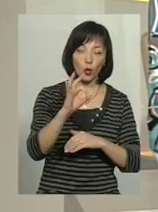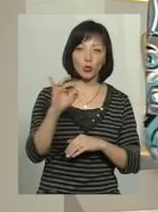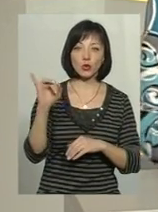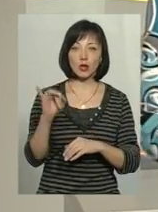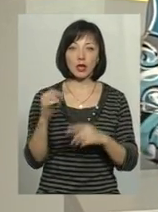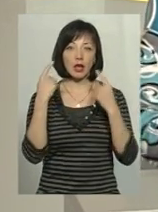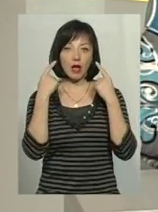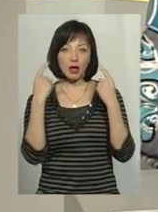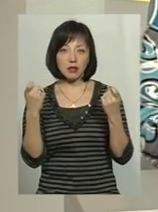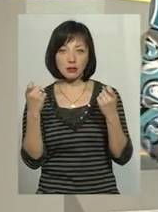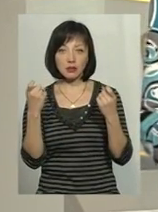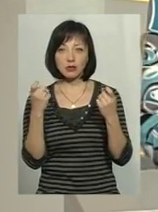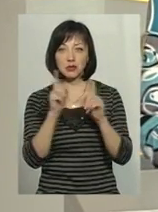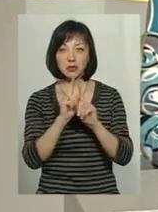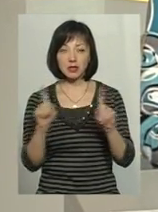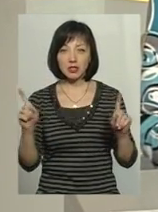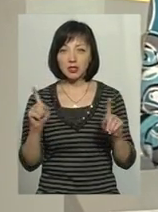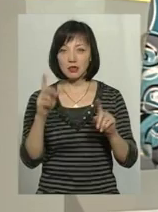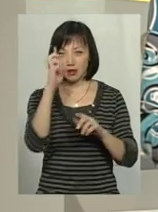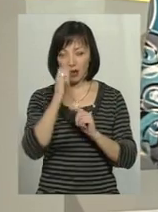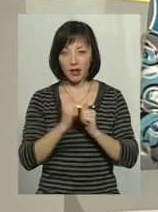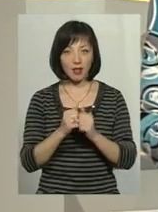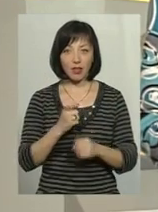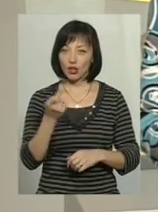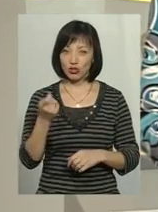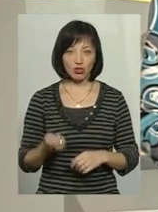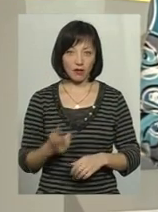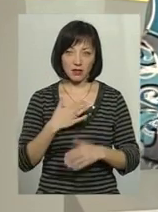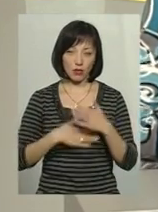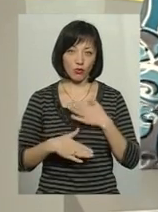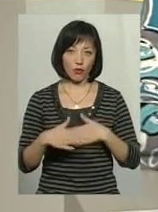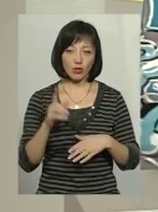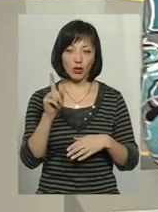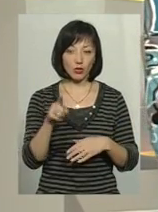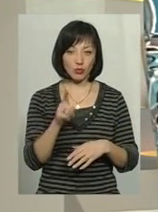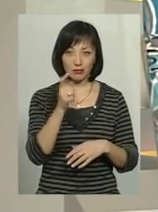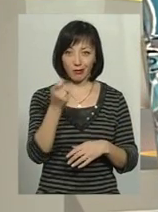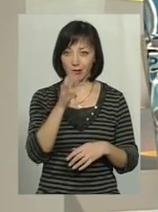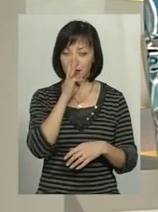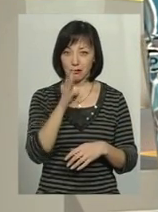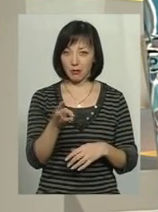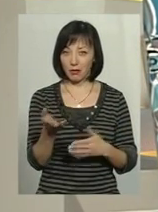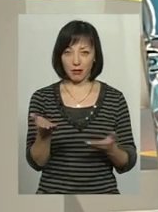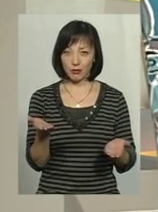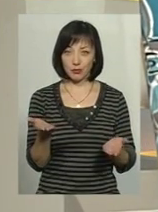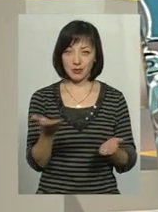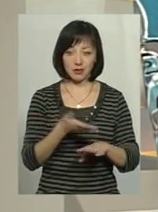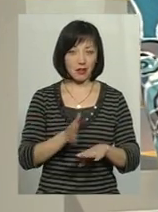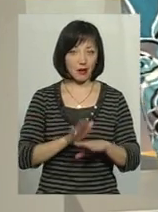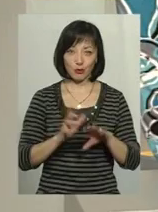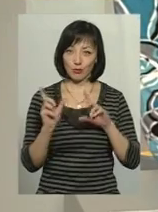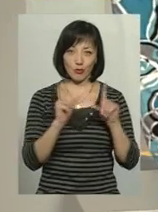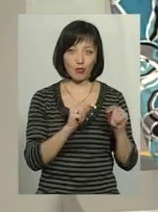екзотичні країни – це все не дешеве задоволення. І на ту чиновницьку зарплату, мені здається, складно